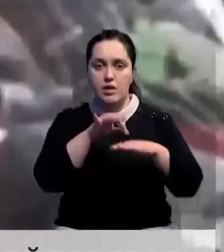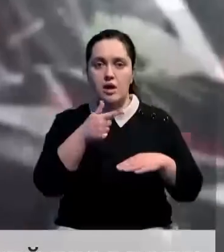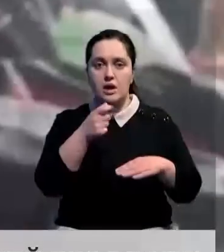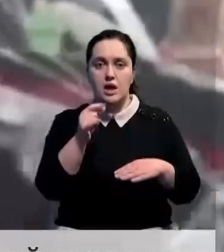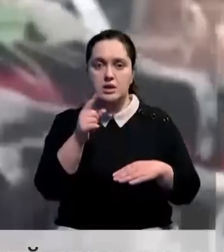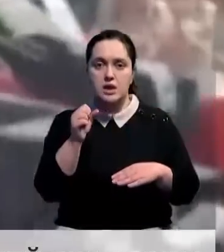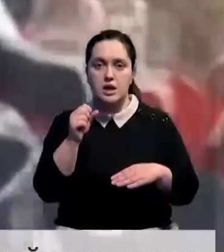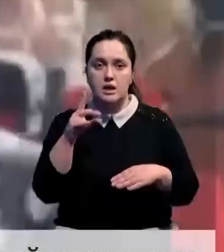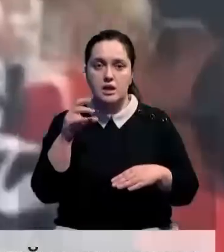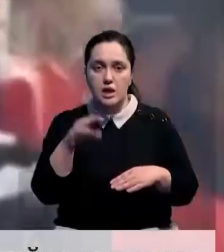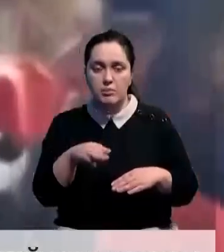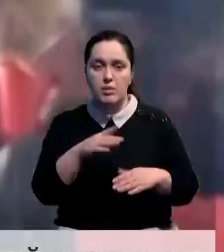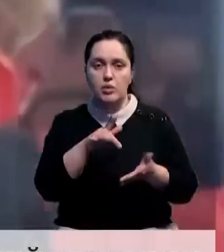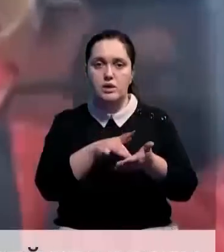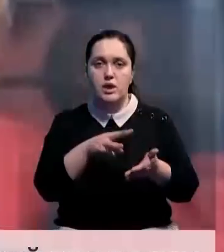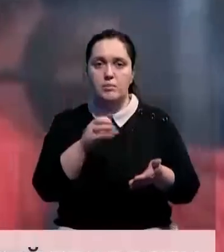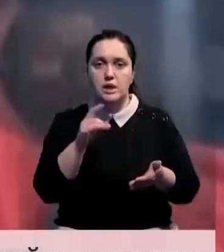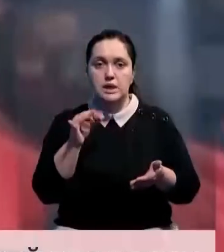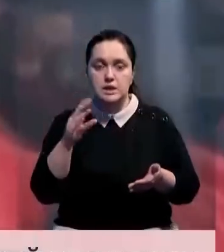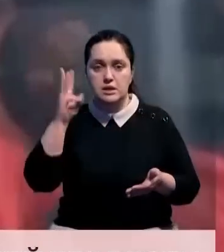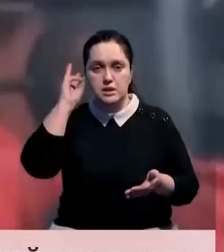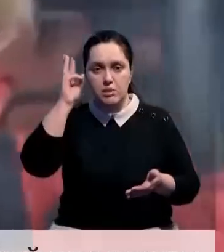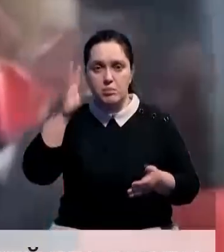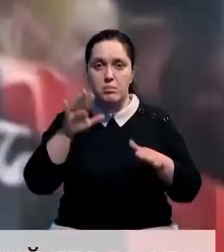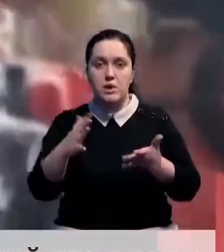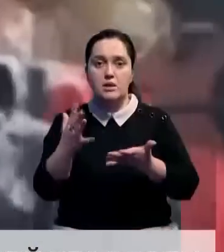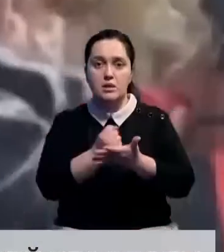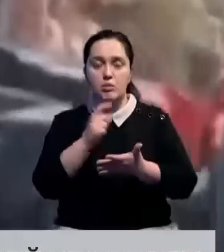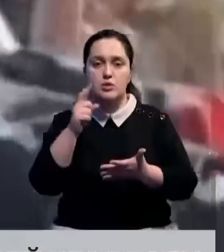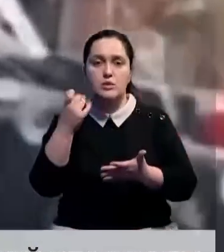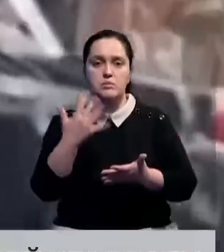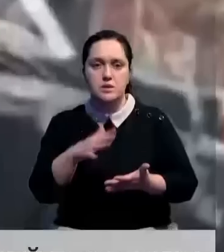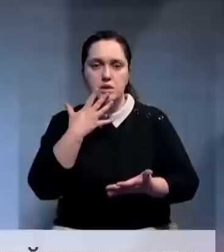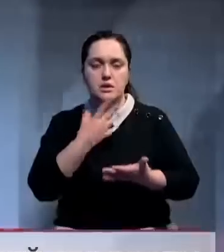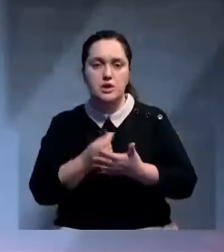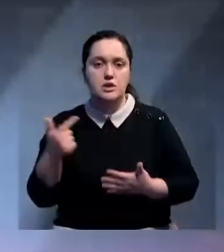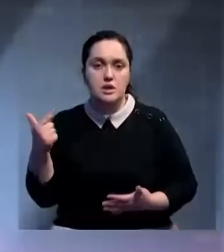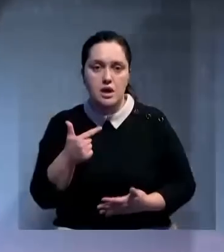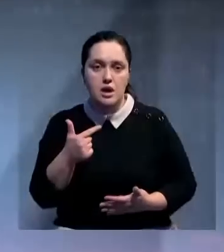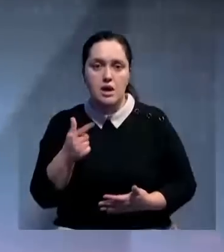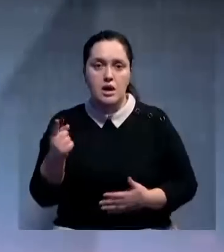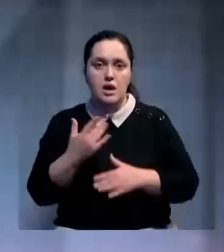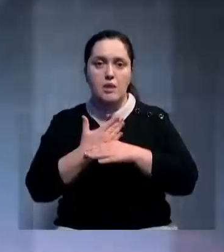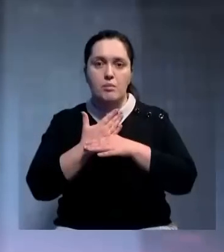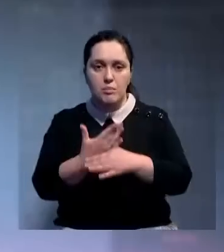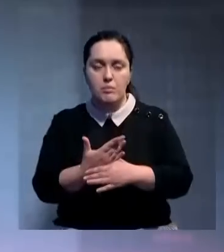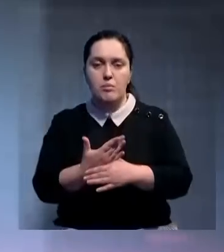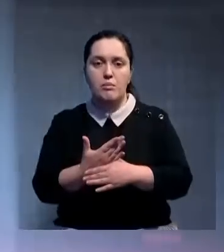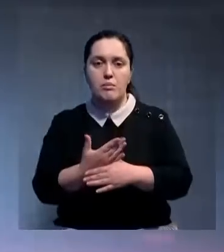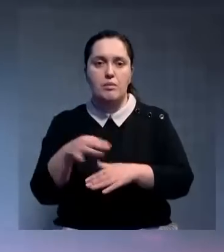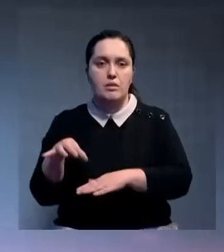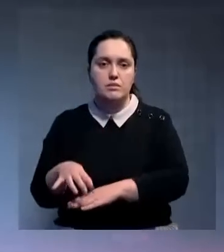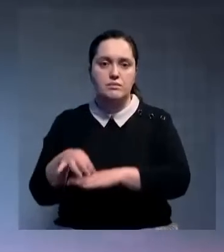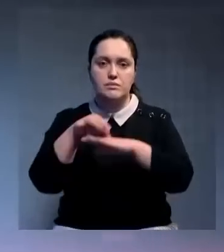Казиантепа и города Мерсина. Дипломаты определили местонахождение более 150 наших соотечественников. Многим